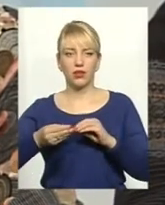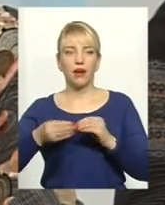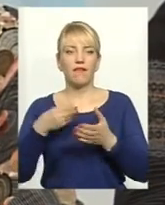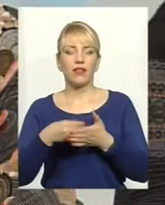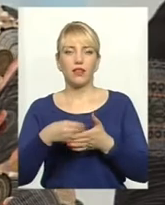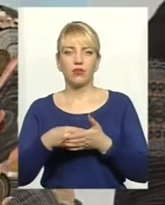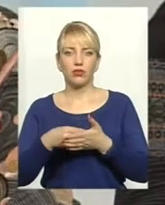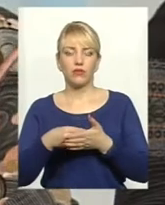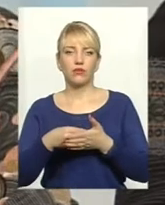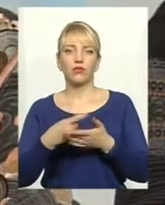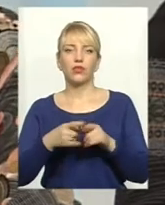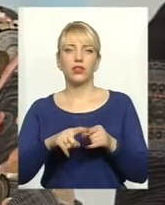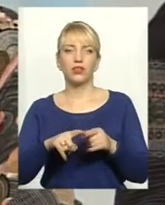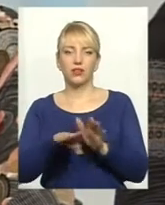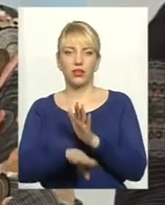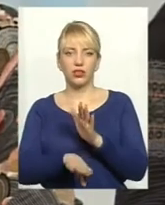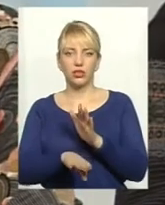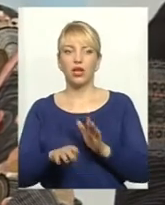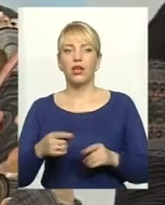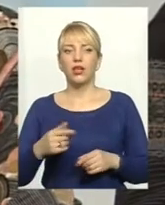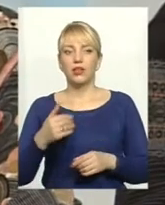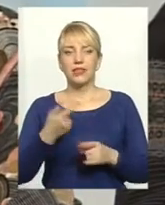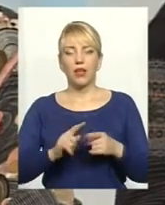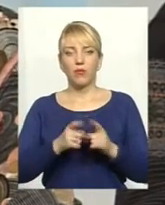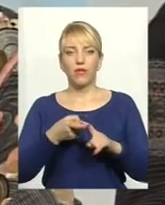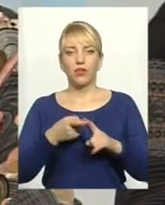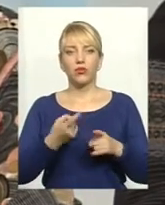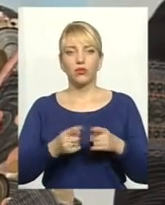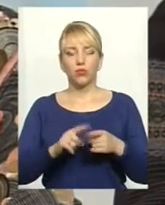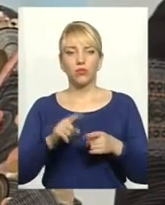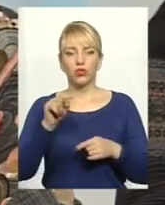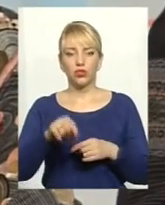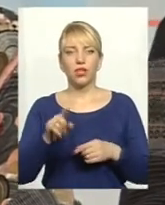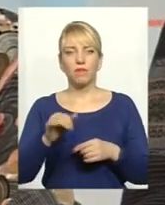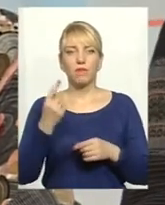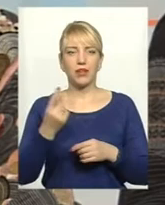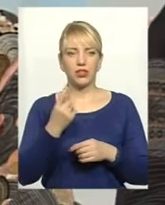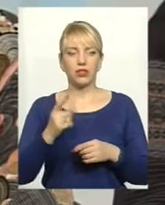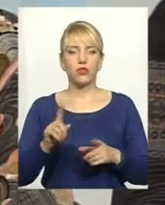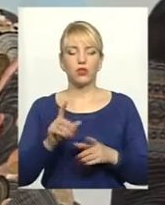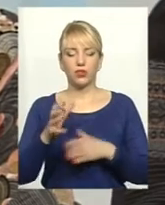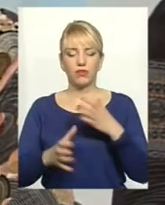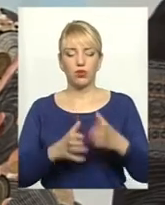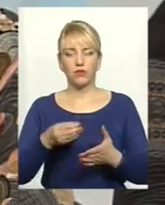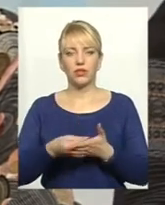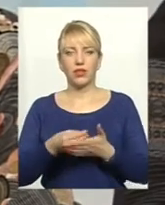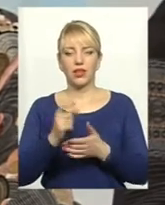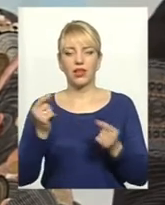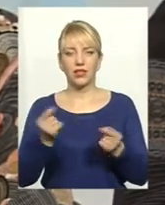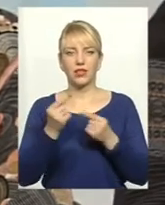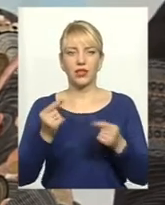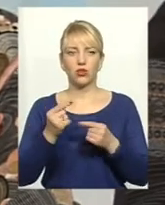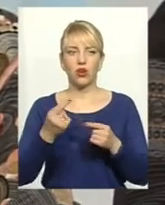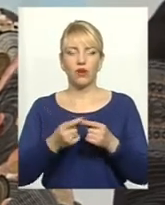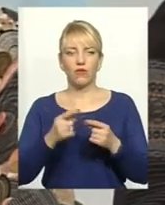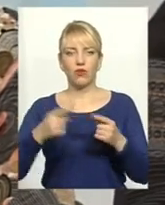фінансові, вони все-таки гірші. Це пов'язано в тому числі, можливо, навіть перш за все, що світові ціни на зерно, на збіжджа, вони